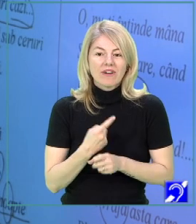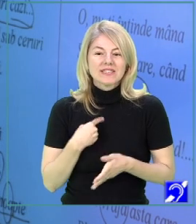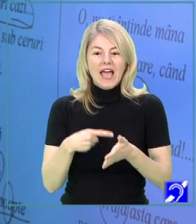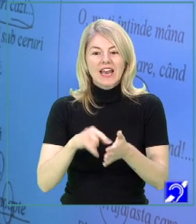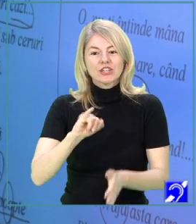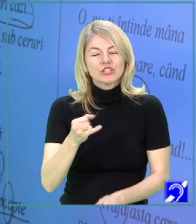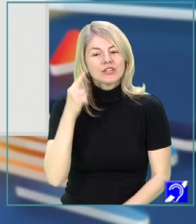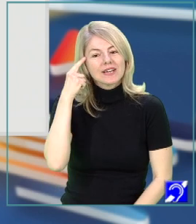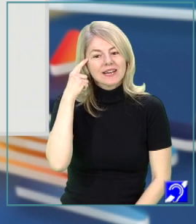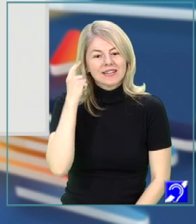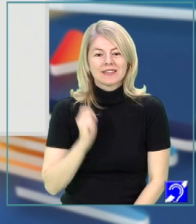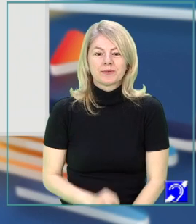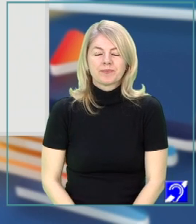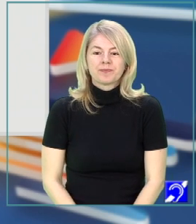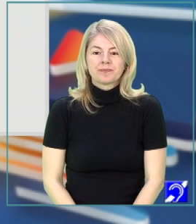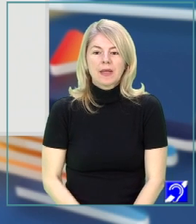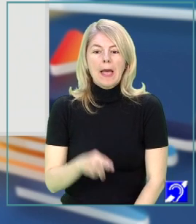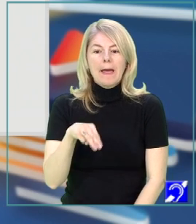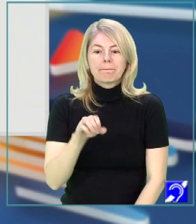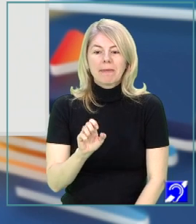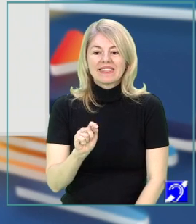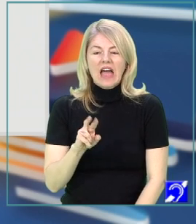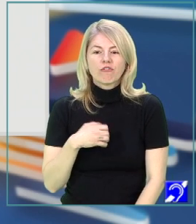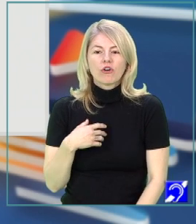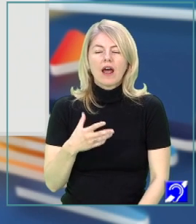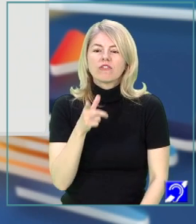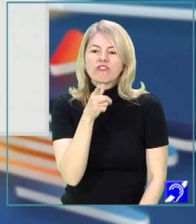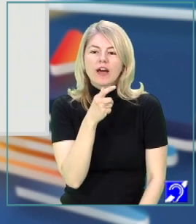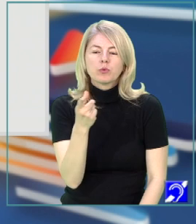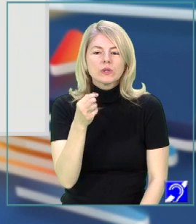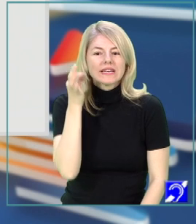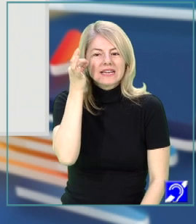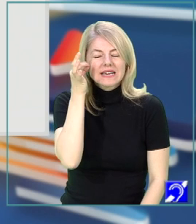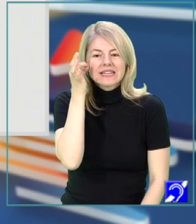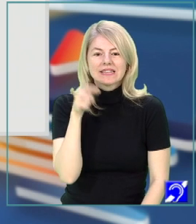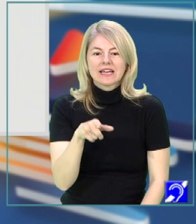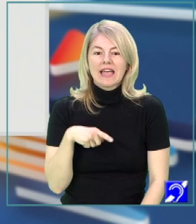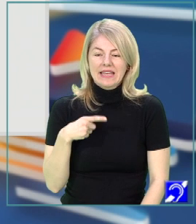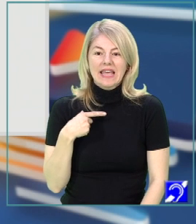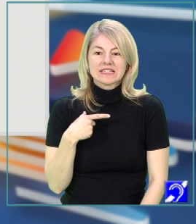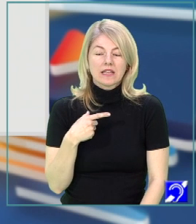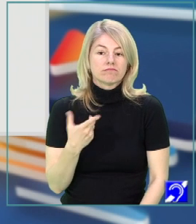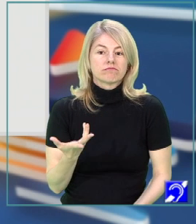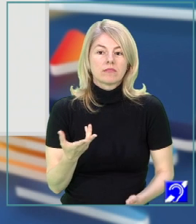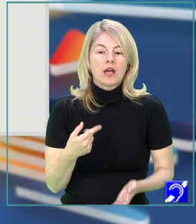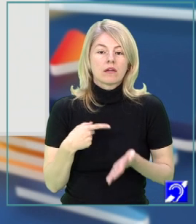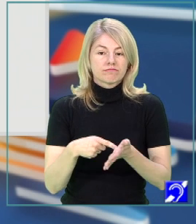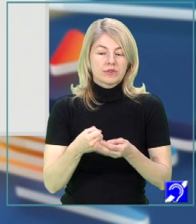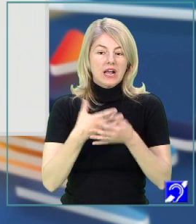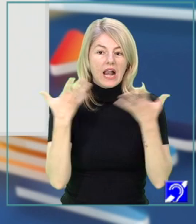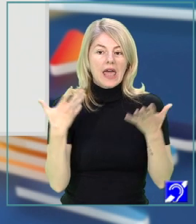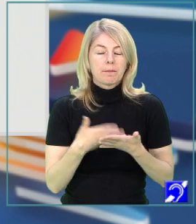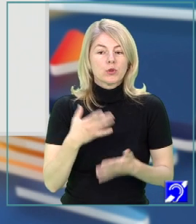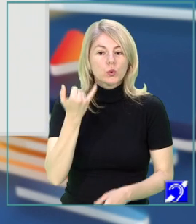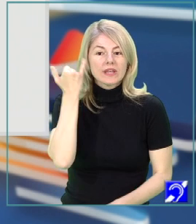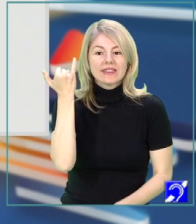și în gând. Metafora, farmecul din gând, este sugestivă pentru această idee